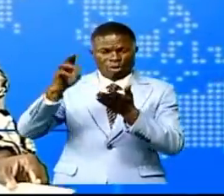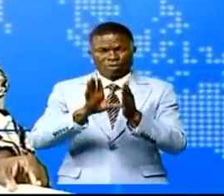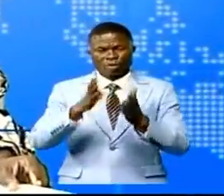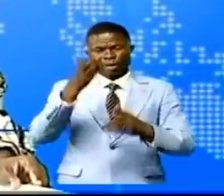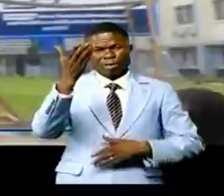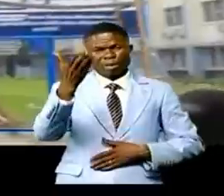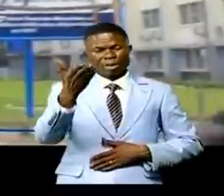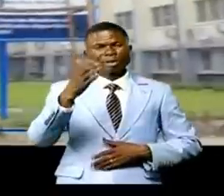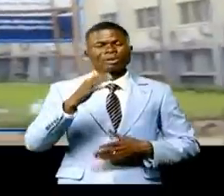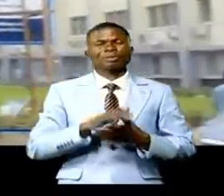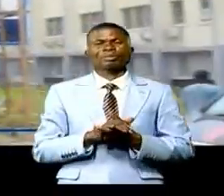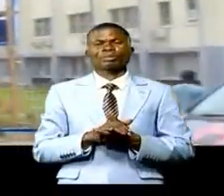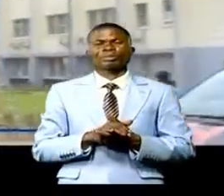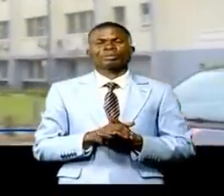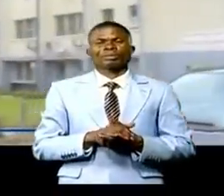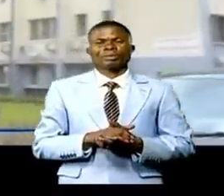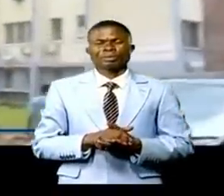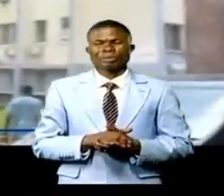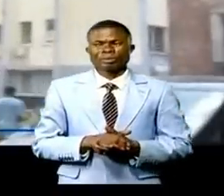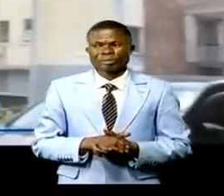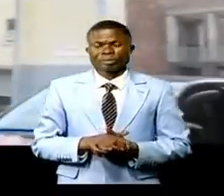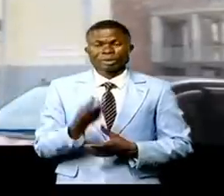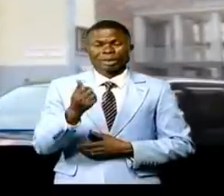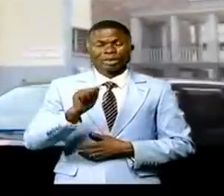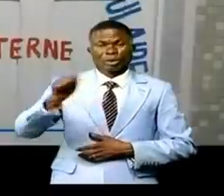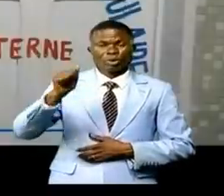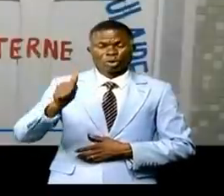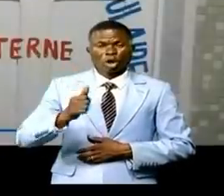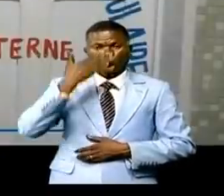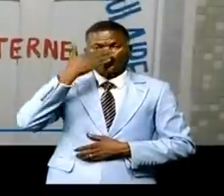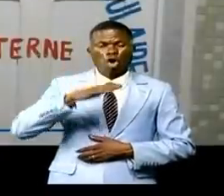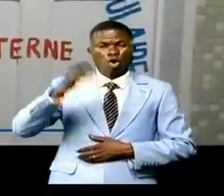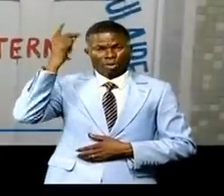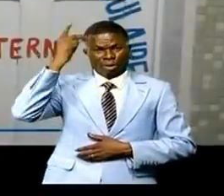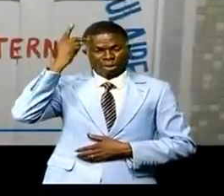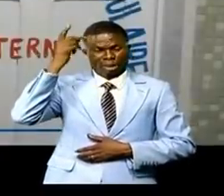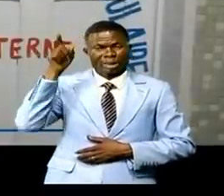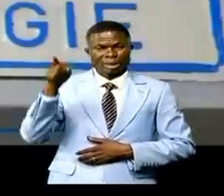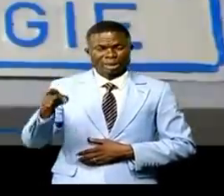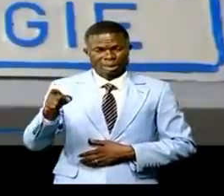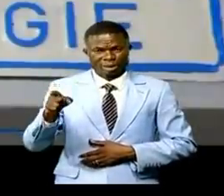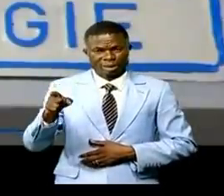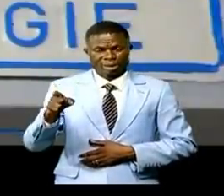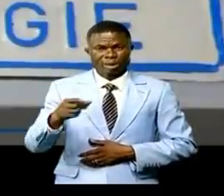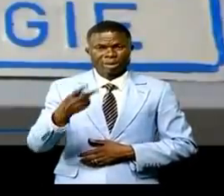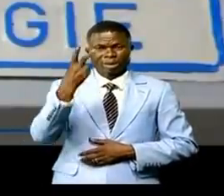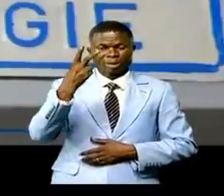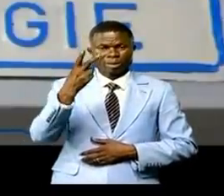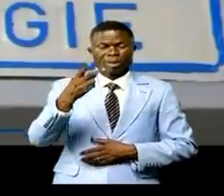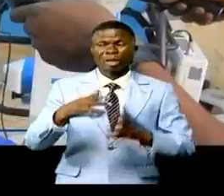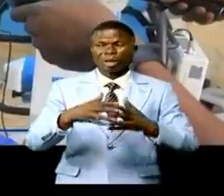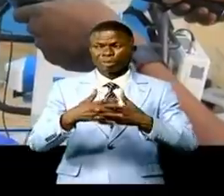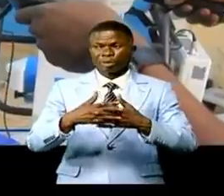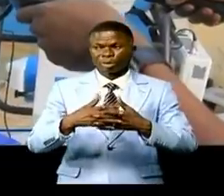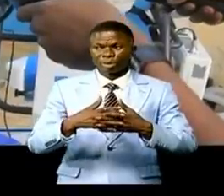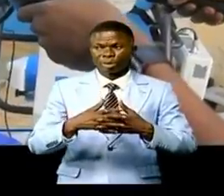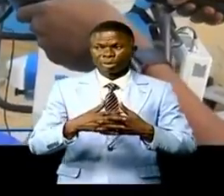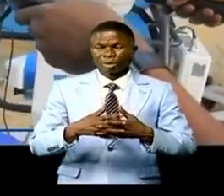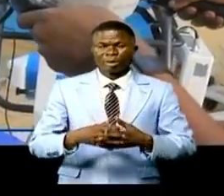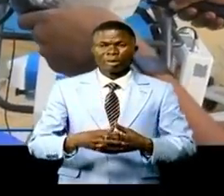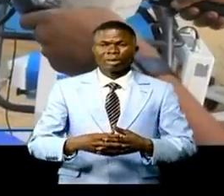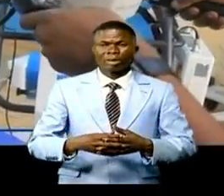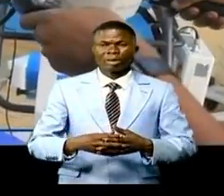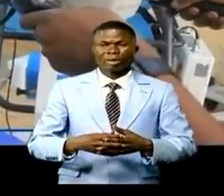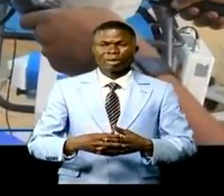Rodipanda acquis sur fond propre des cliniques universitaires de Kinshasa ces deux appareils notamment le microscope